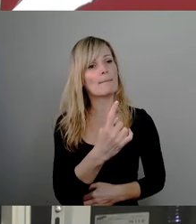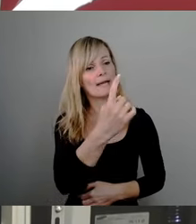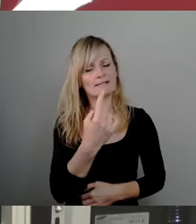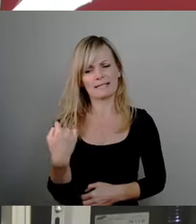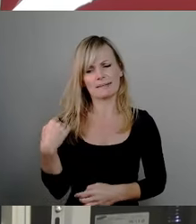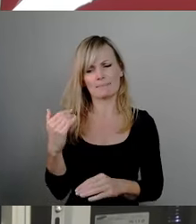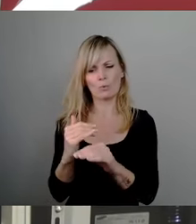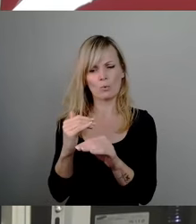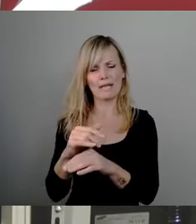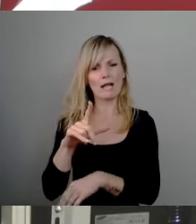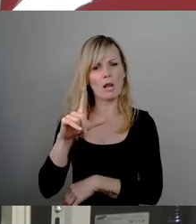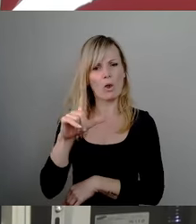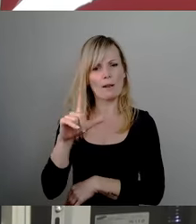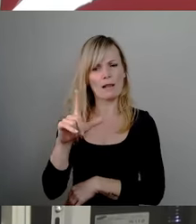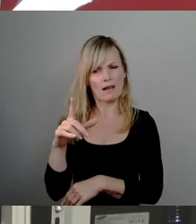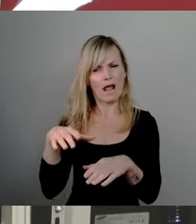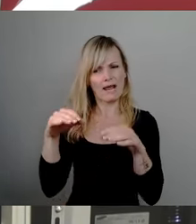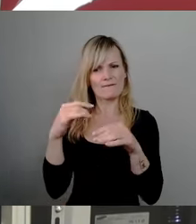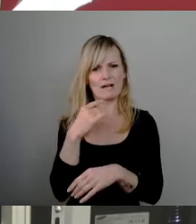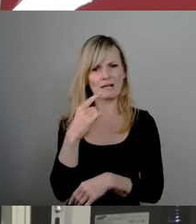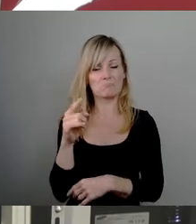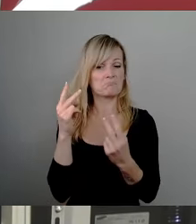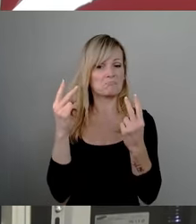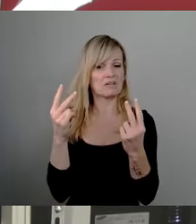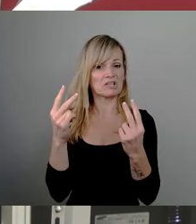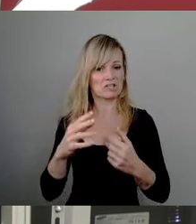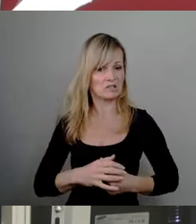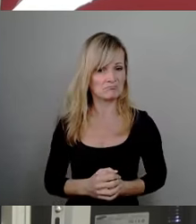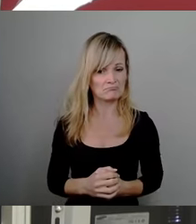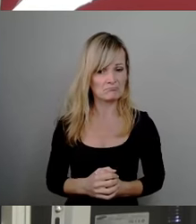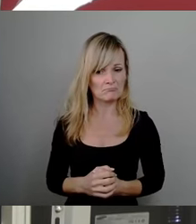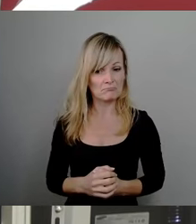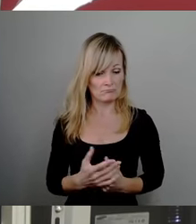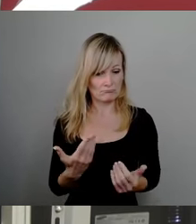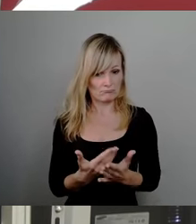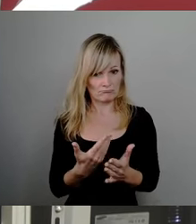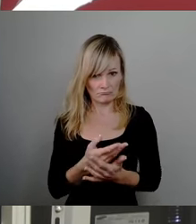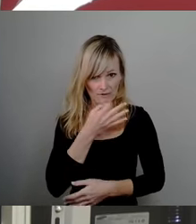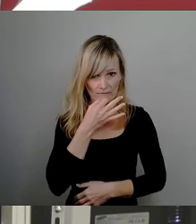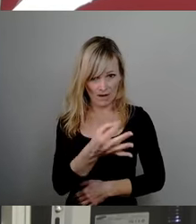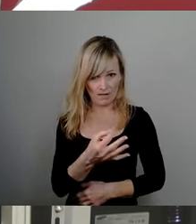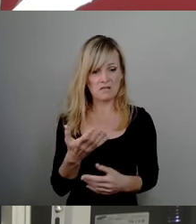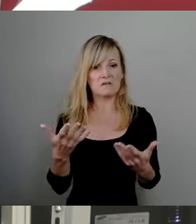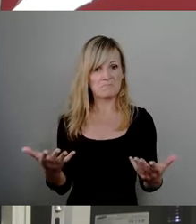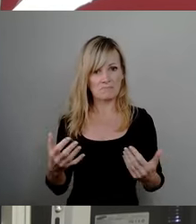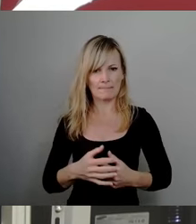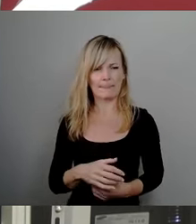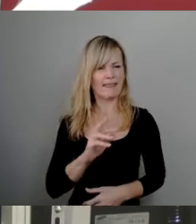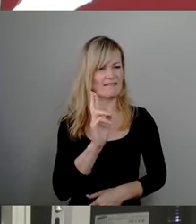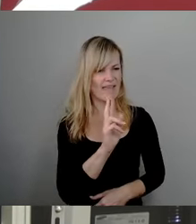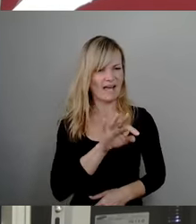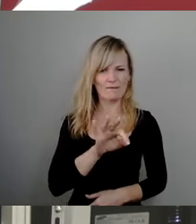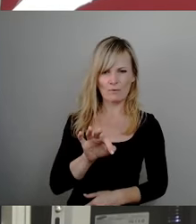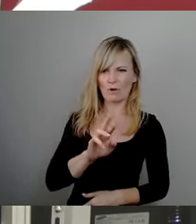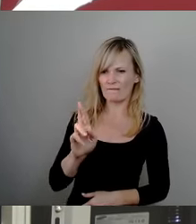ist schon mal ganz wichtig. Und das spielt genau in dieser Frage eine große Rolle. Nämlich, wer ist hier eigentlich für wen da? Sind